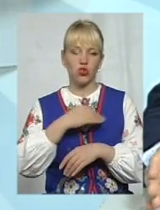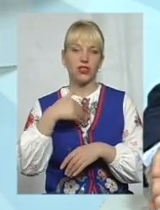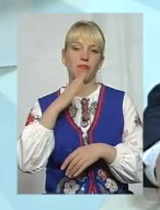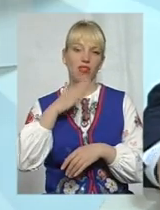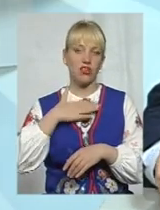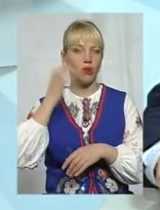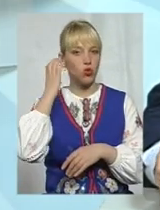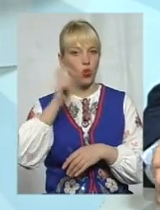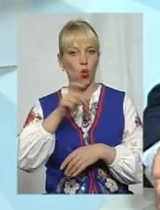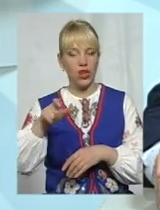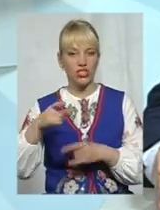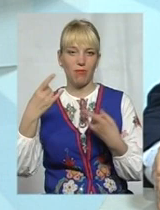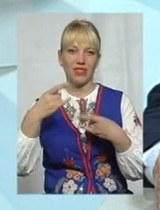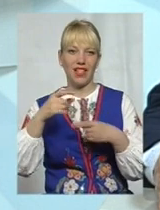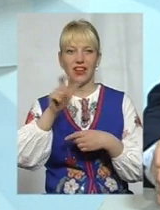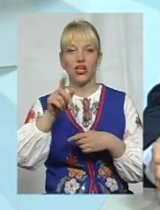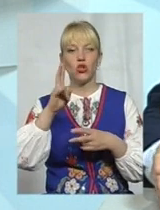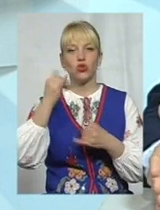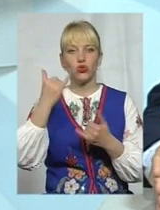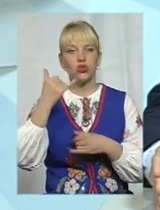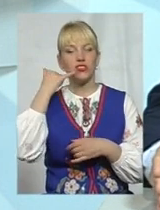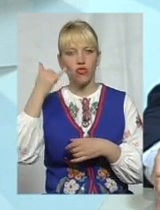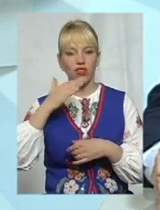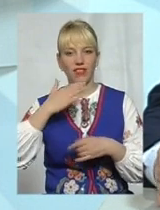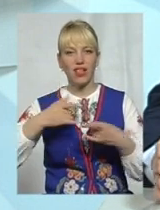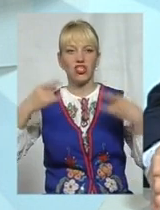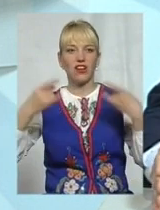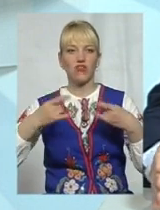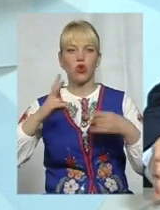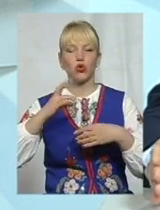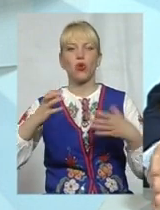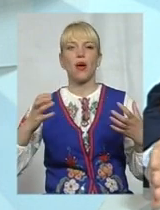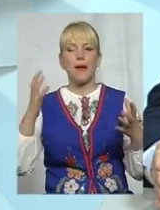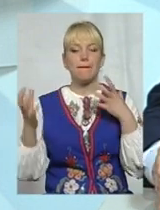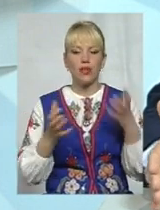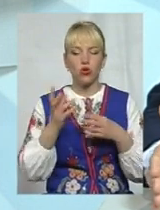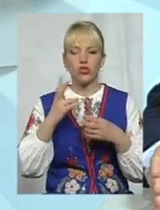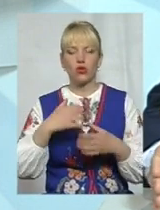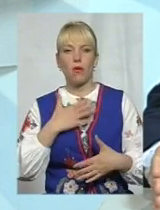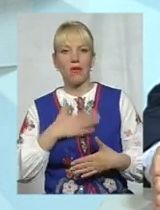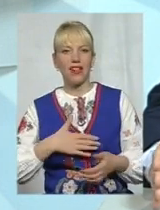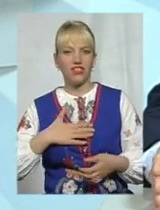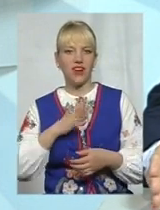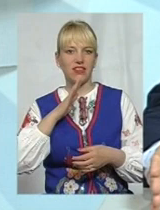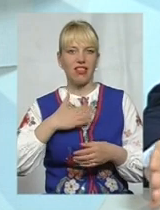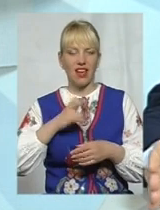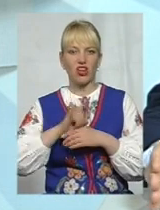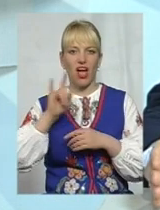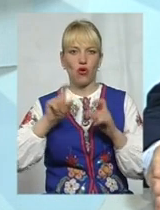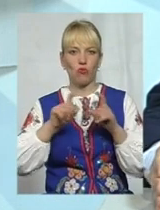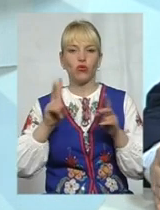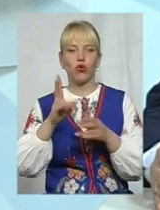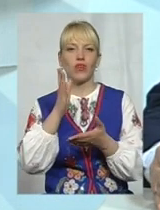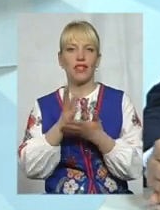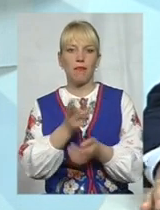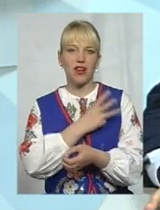нашим слухачам, телеглядачам, які сьогодні дзвонили в наш ефір, які піклуються, які переживають за наш аеропорт. Я прошу, в кого є